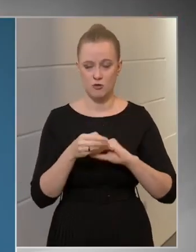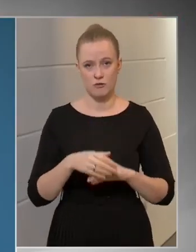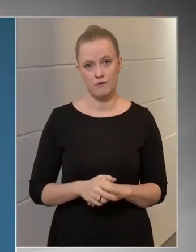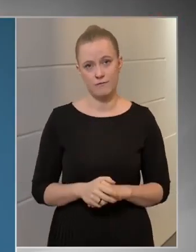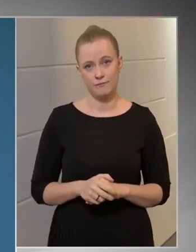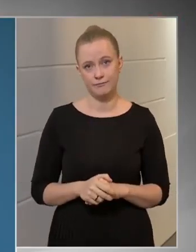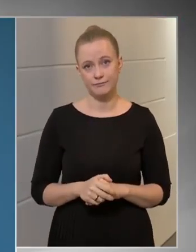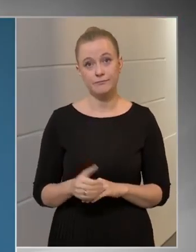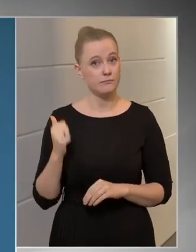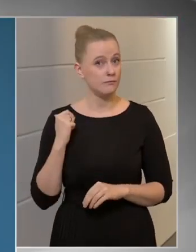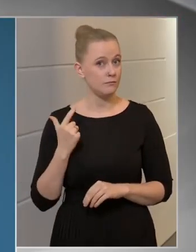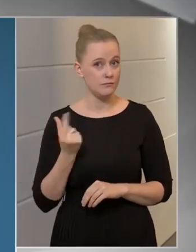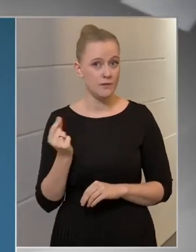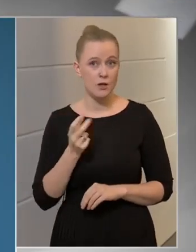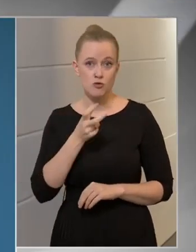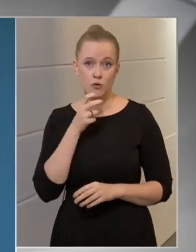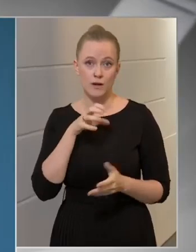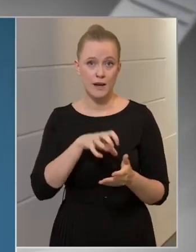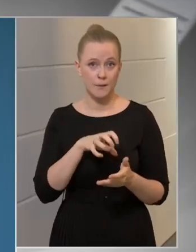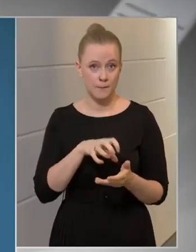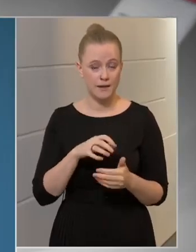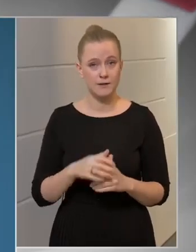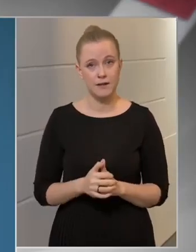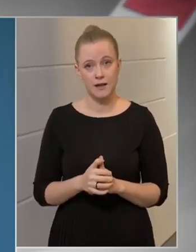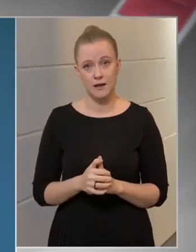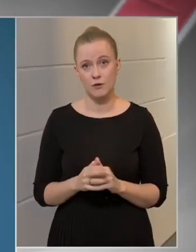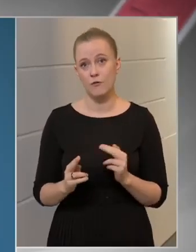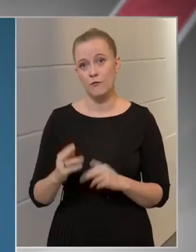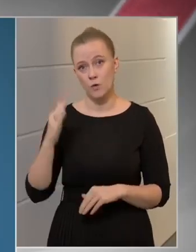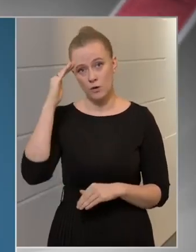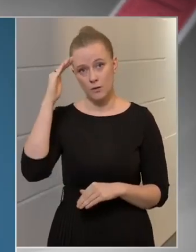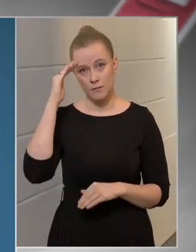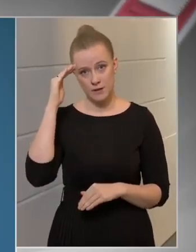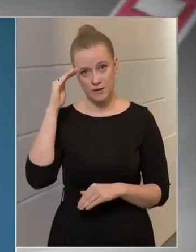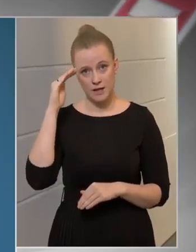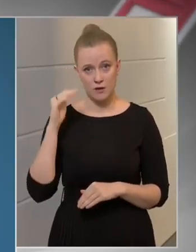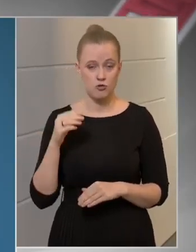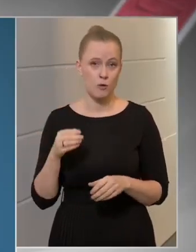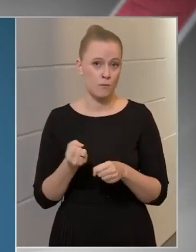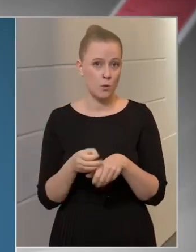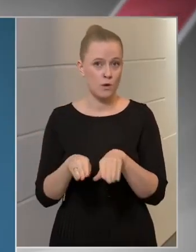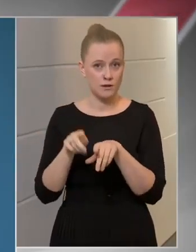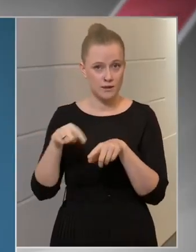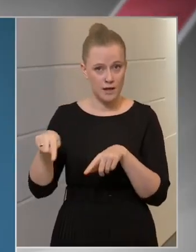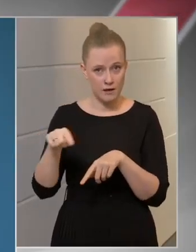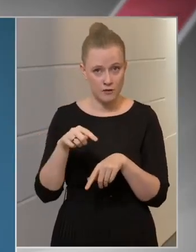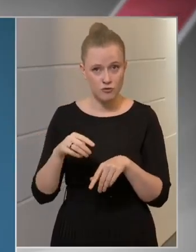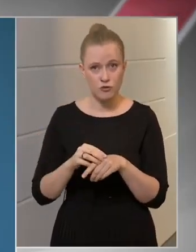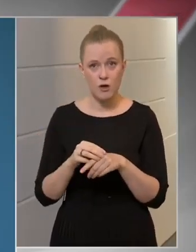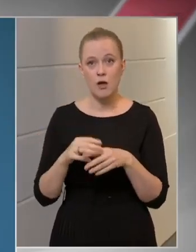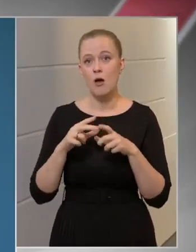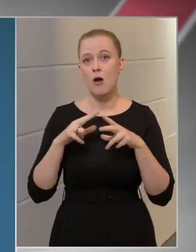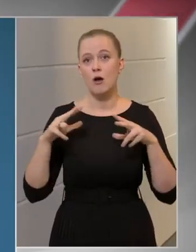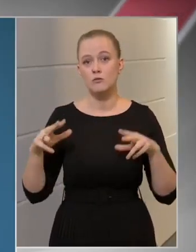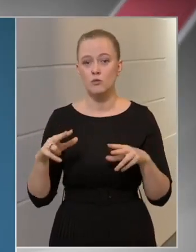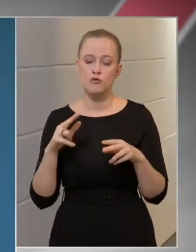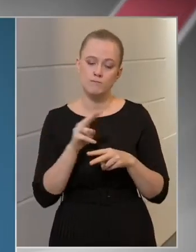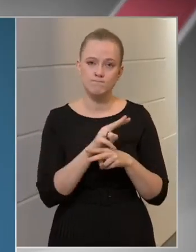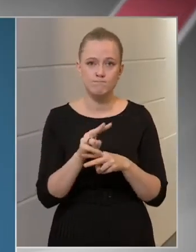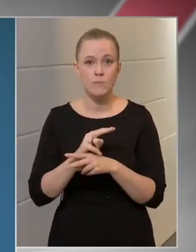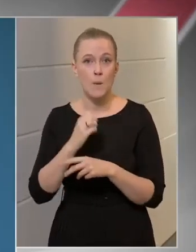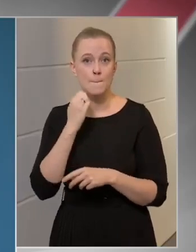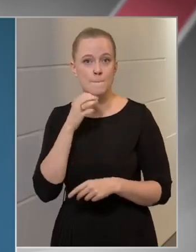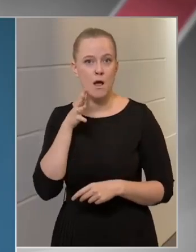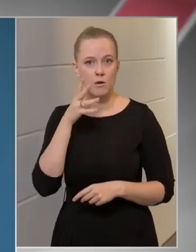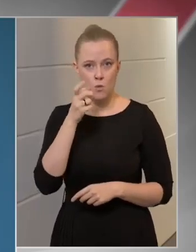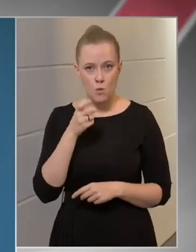A tegnapi napon a Csongrád megyei rendőrfőkapitányságot szolgáltott teljesítő munkatársaink hatósági ellenőrzés keretén belül, Makón